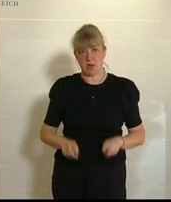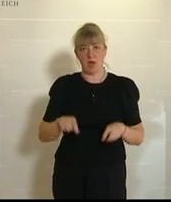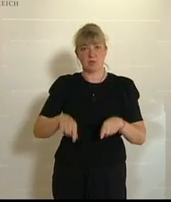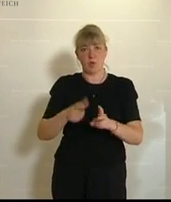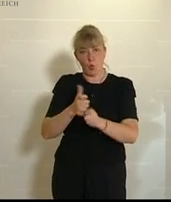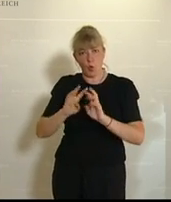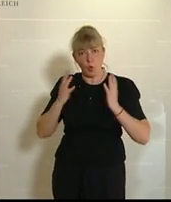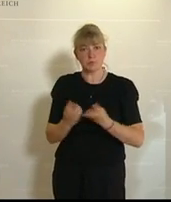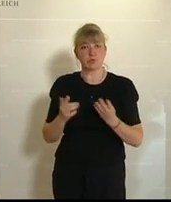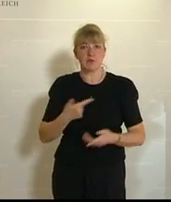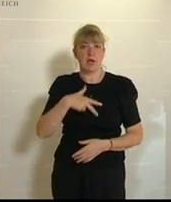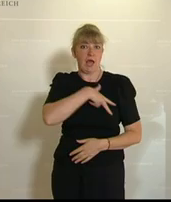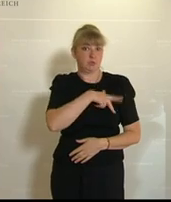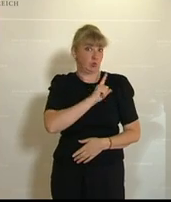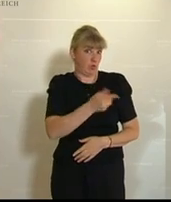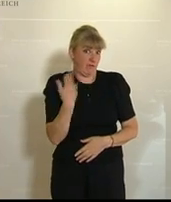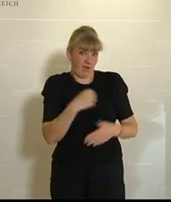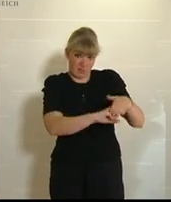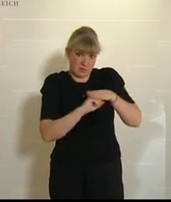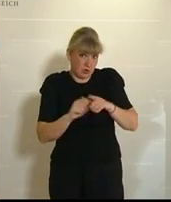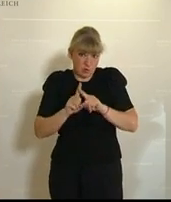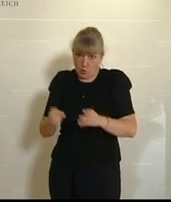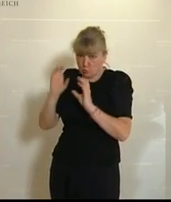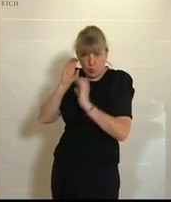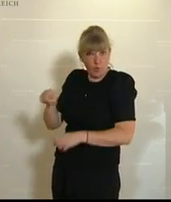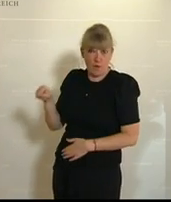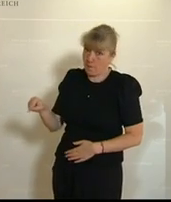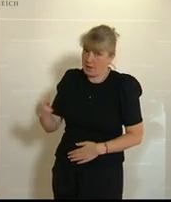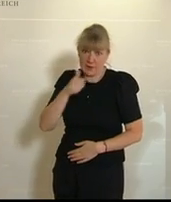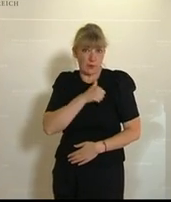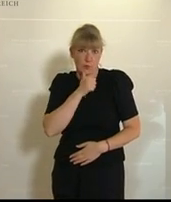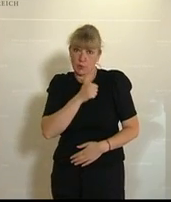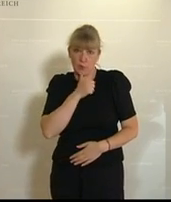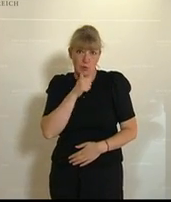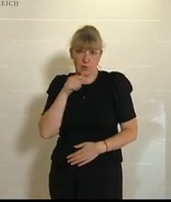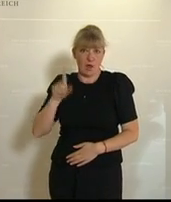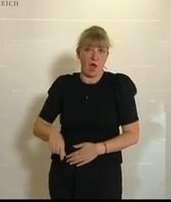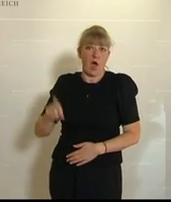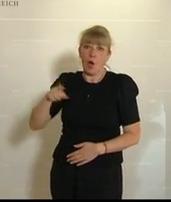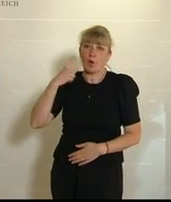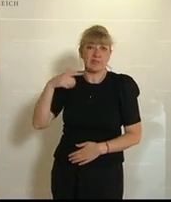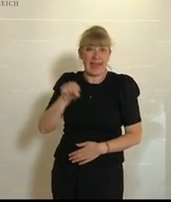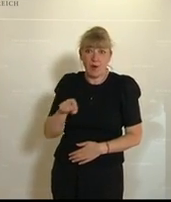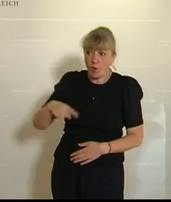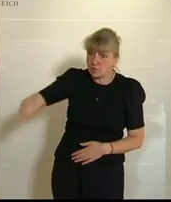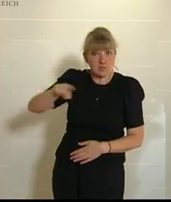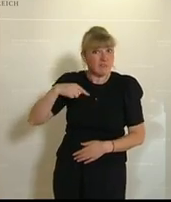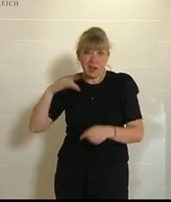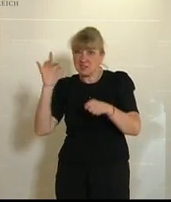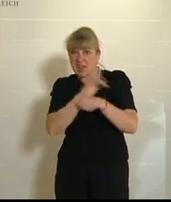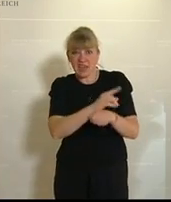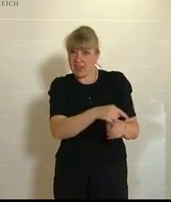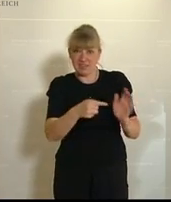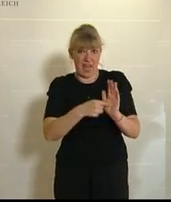Ausschuss wurde ich nur von der SPÖ unterstützt. Sonst hat die ÖVP, die Grünen und auch die Neos haben sich gegen diesen